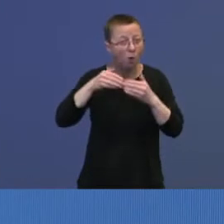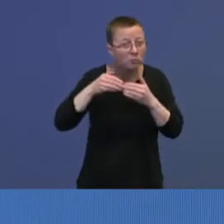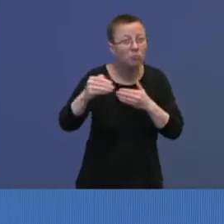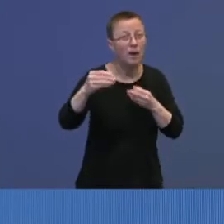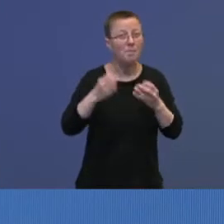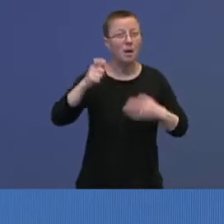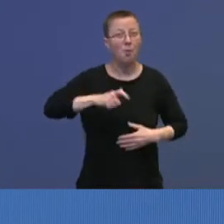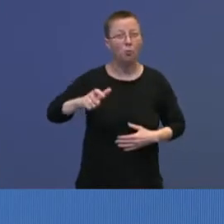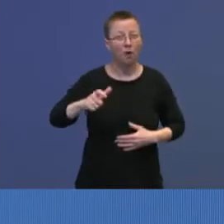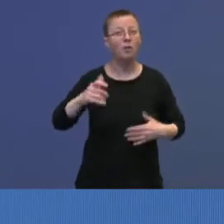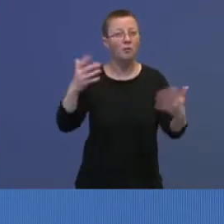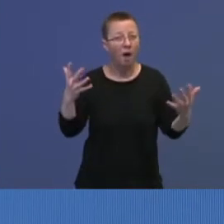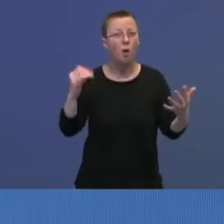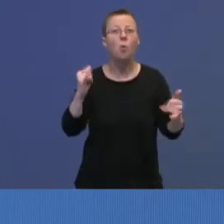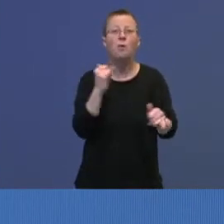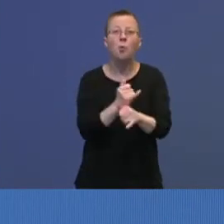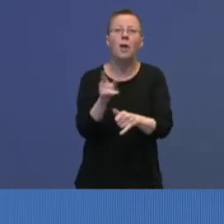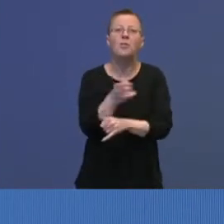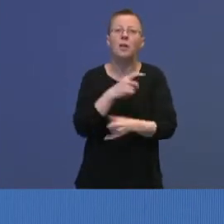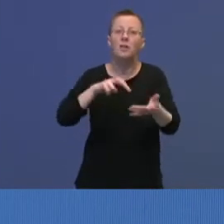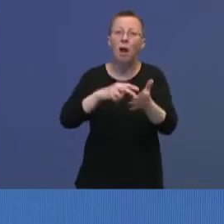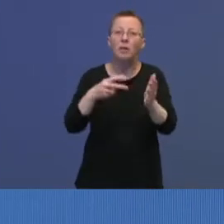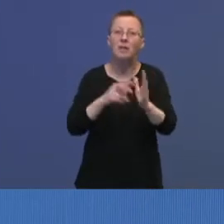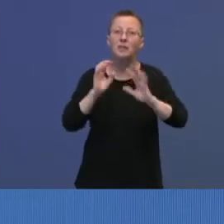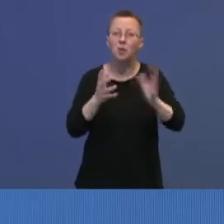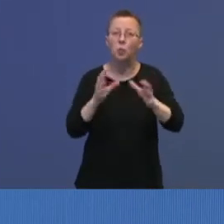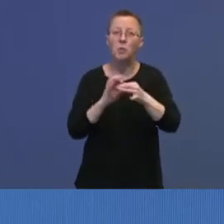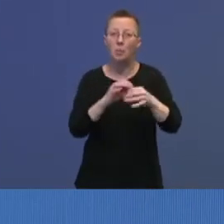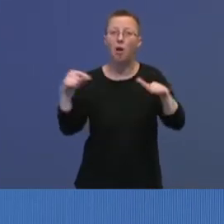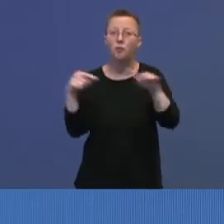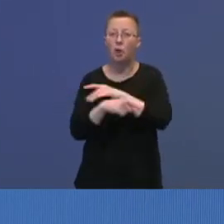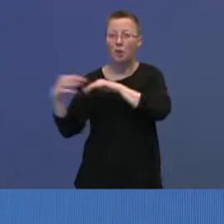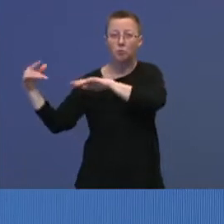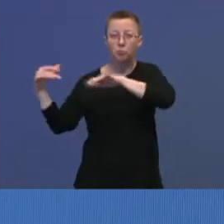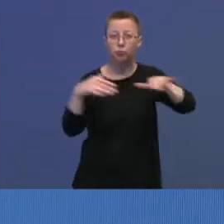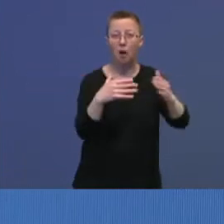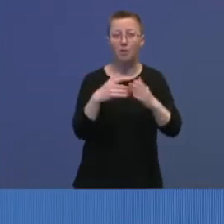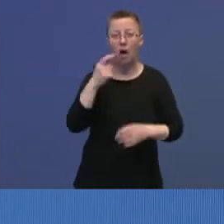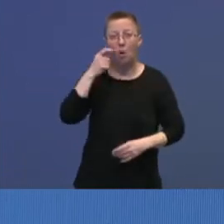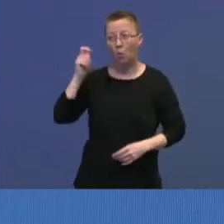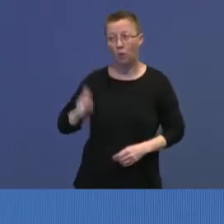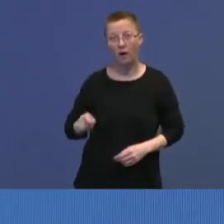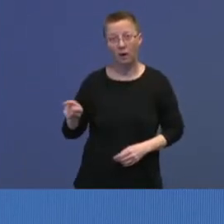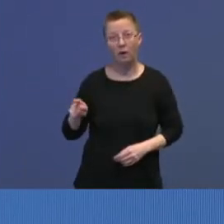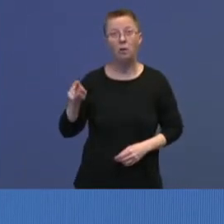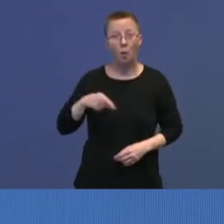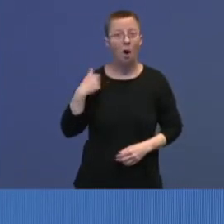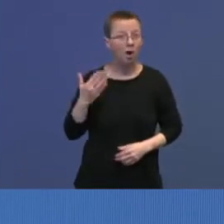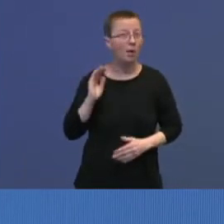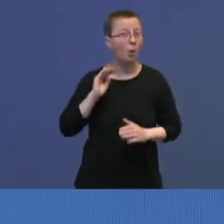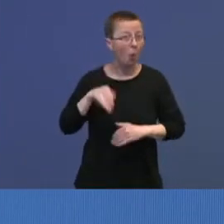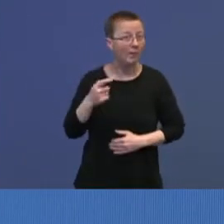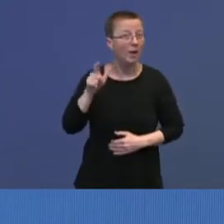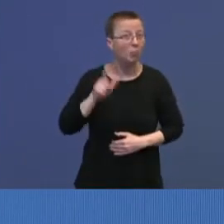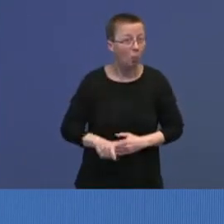følge av krigen i Ukraina. Den har nå vært i over en måned, og vi ser